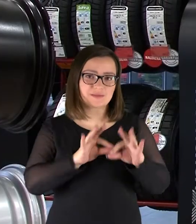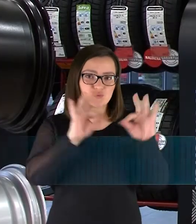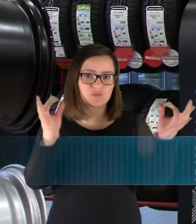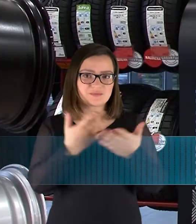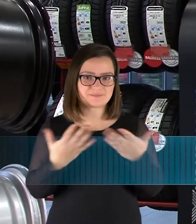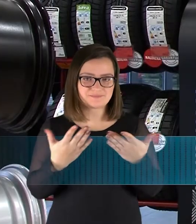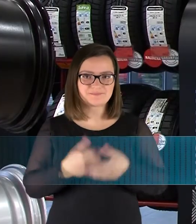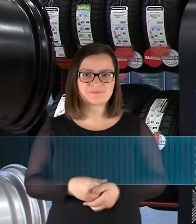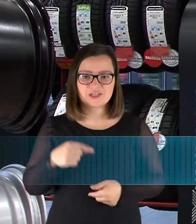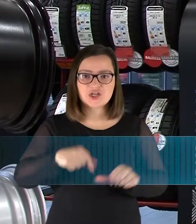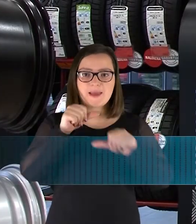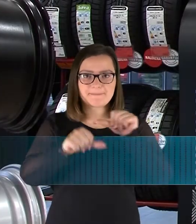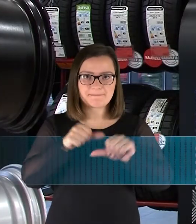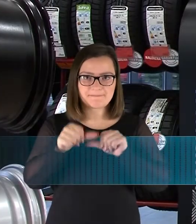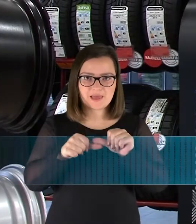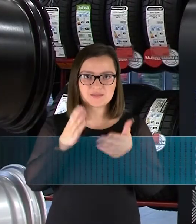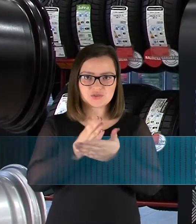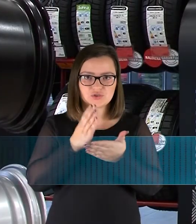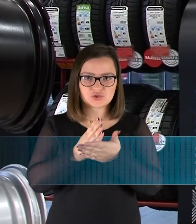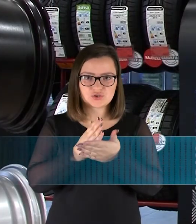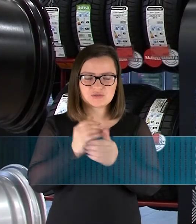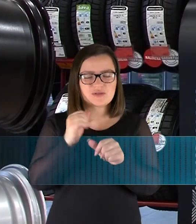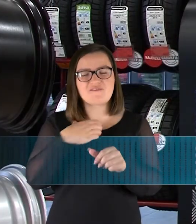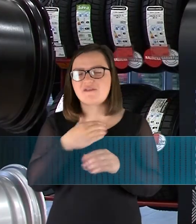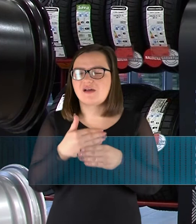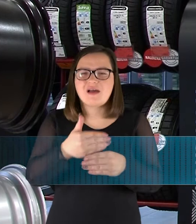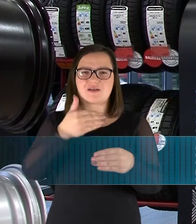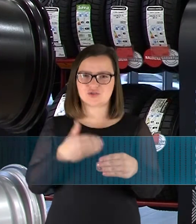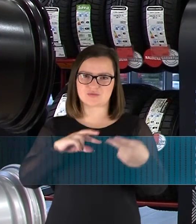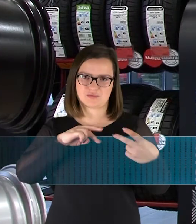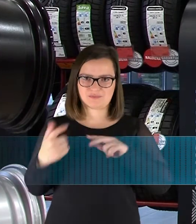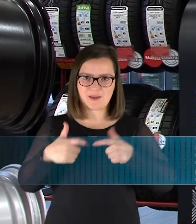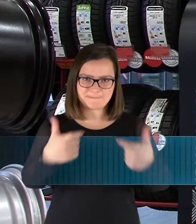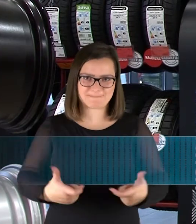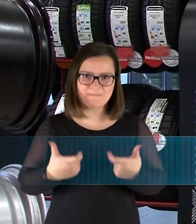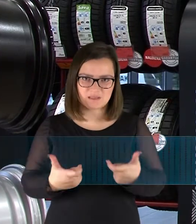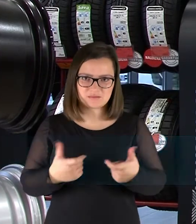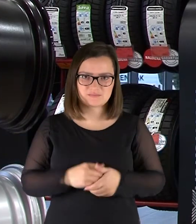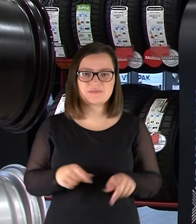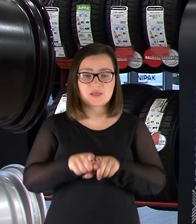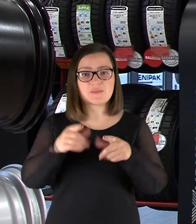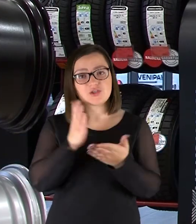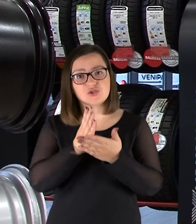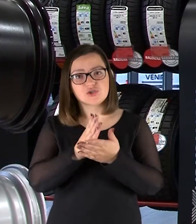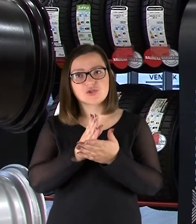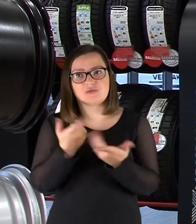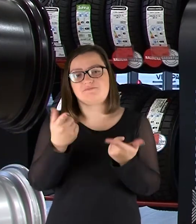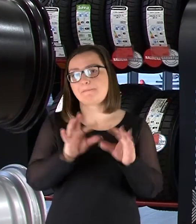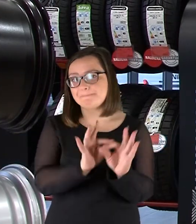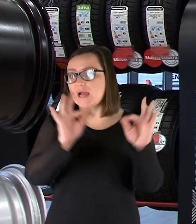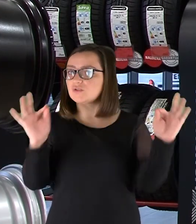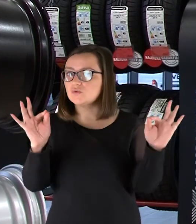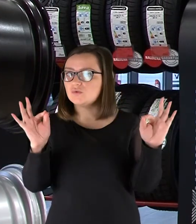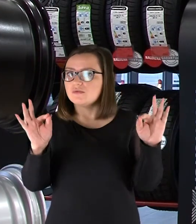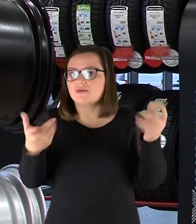savo klientus šis metais ypatingai montuotis ką anksčiau. To pačiu pasiūlome geresnės montavimo